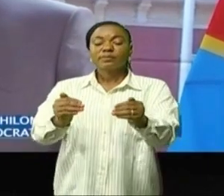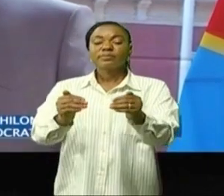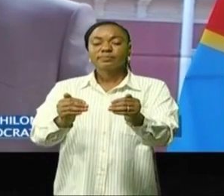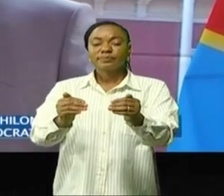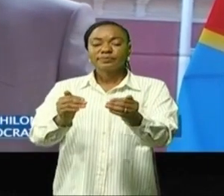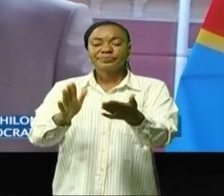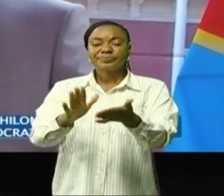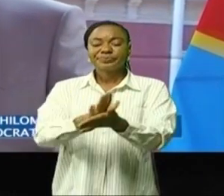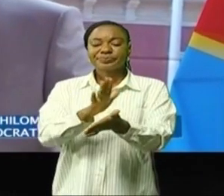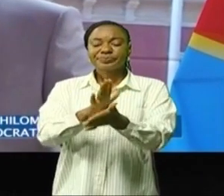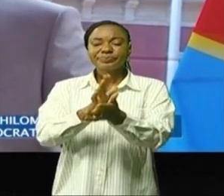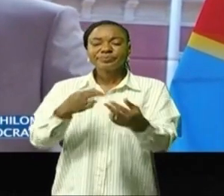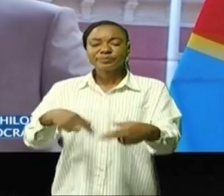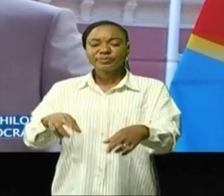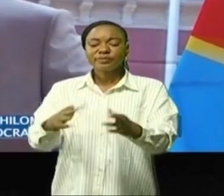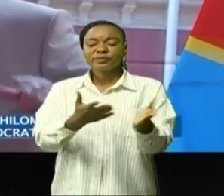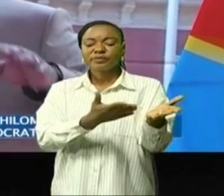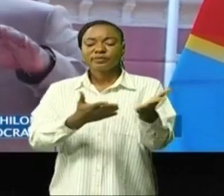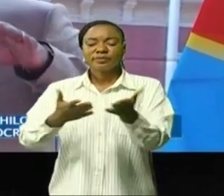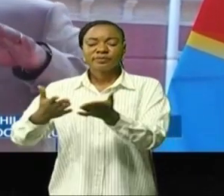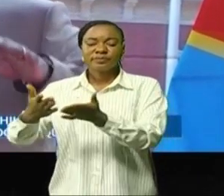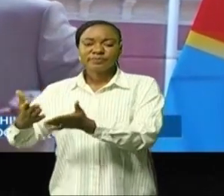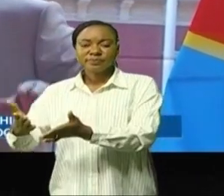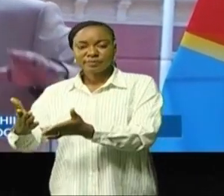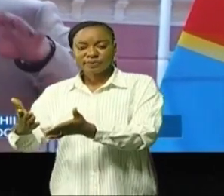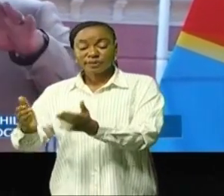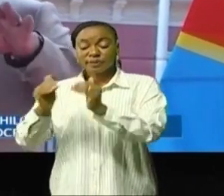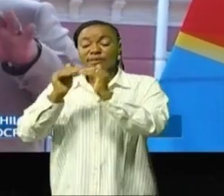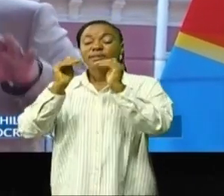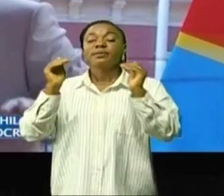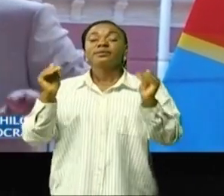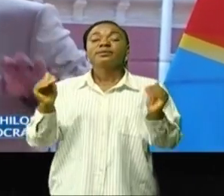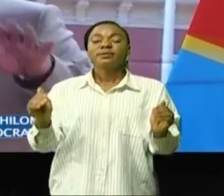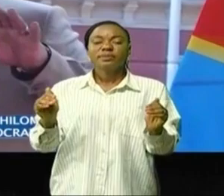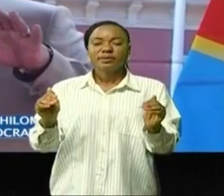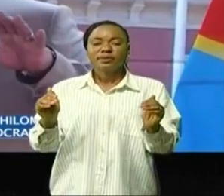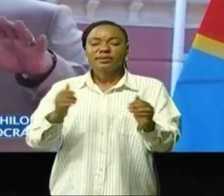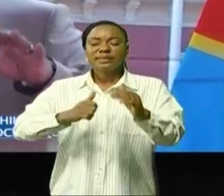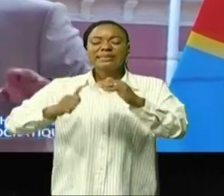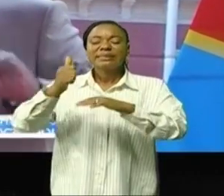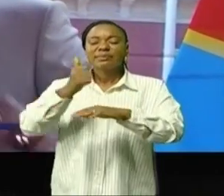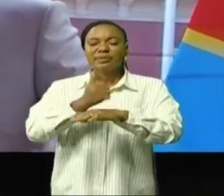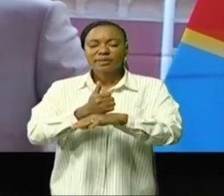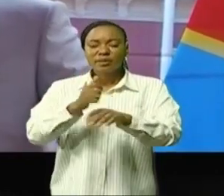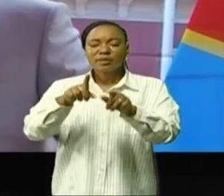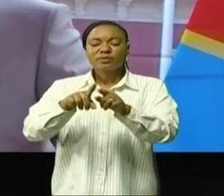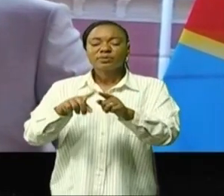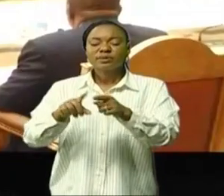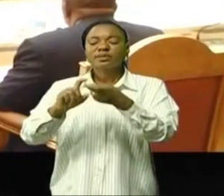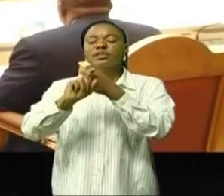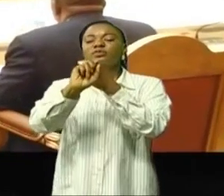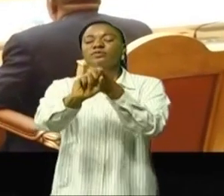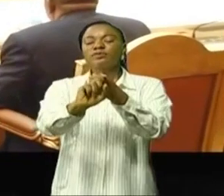de route qui amènera un processus de paix, de stabilité et de confiance.